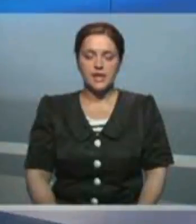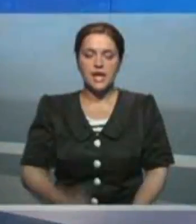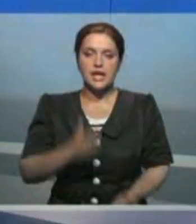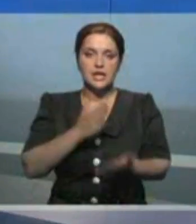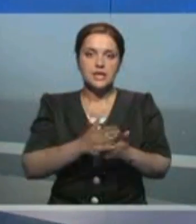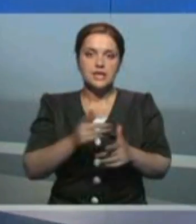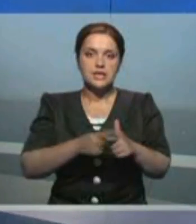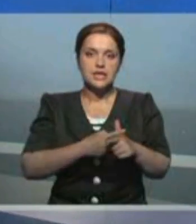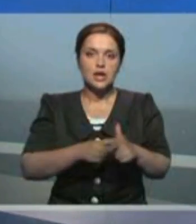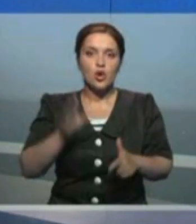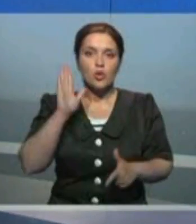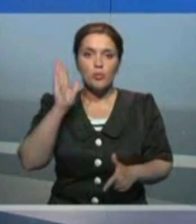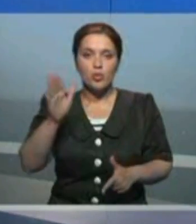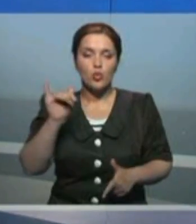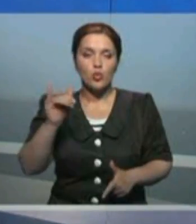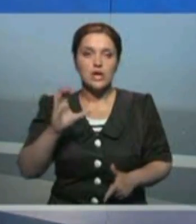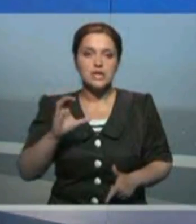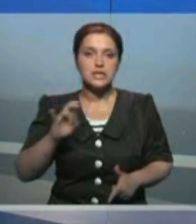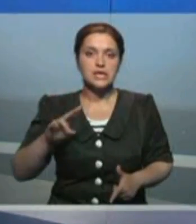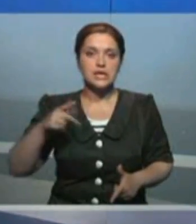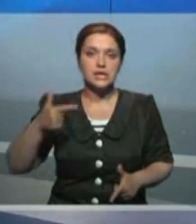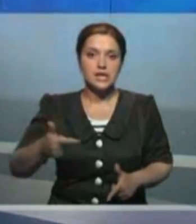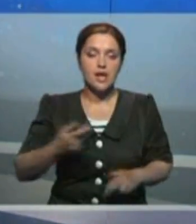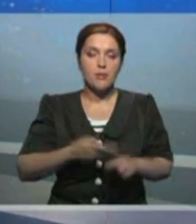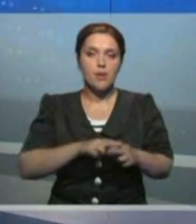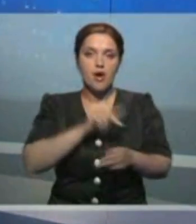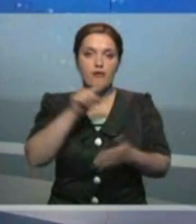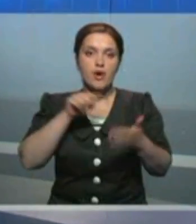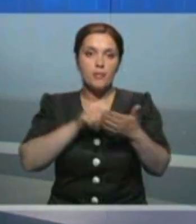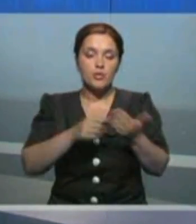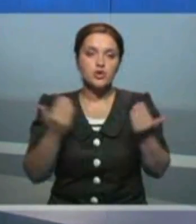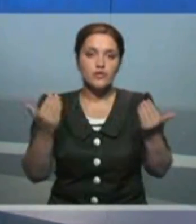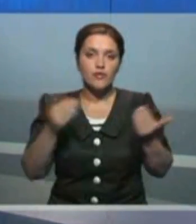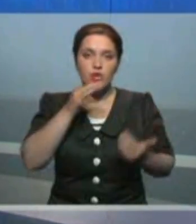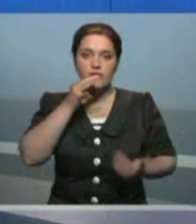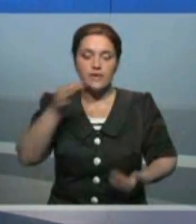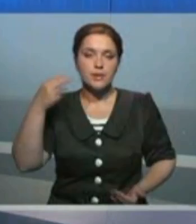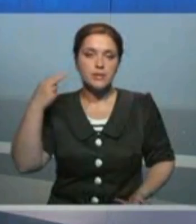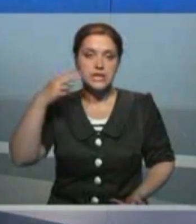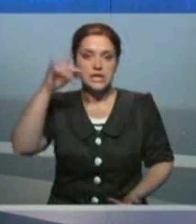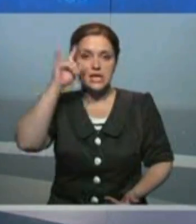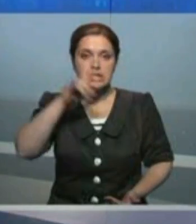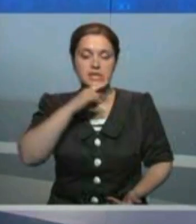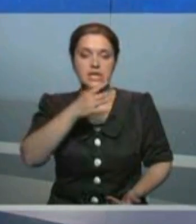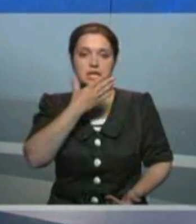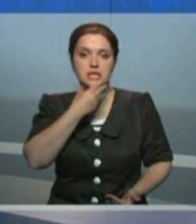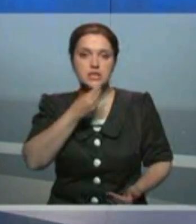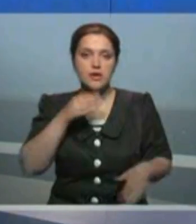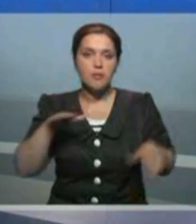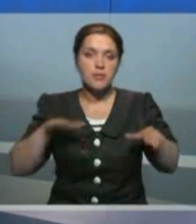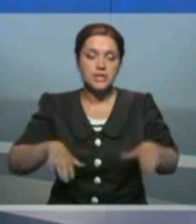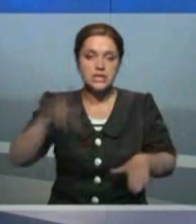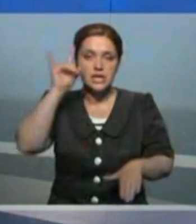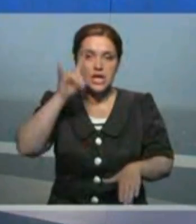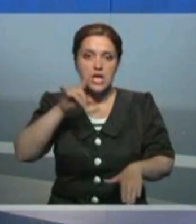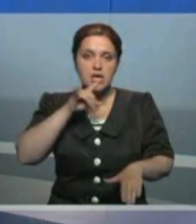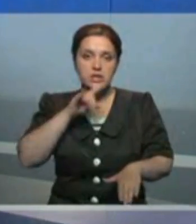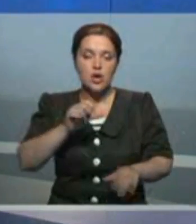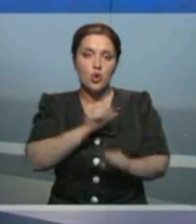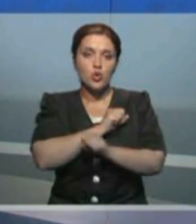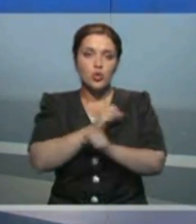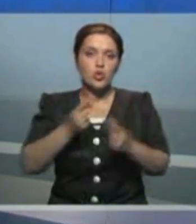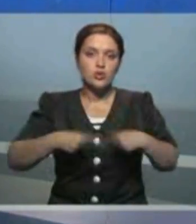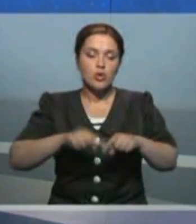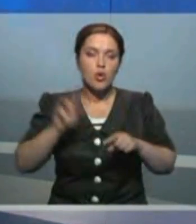Есть ли будущее у СНГ? На этот вопрос сегодня ответил президент Казахстана. В красивейшем месте страны, курортной зоне Бурабай, сегодня